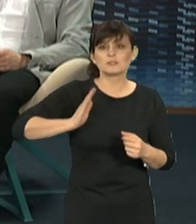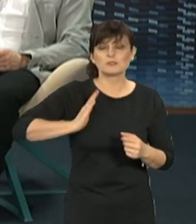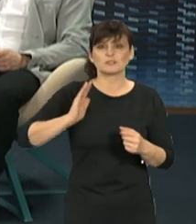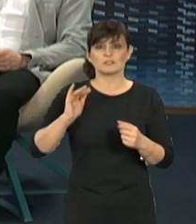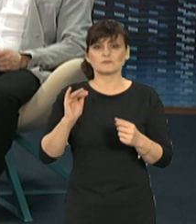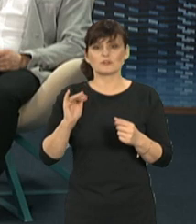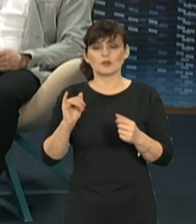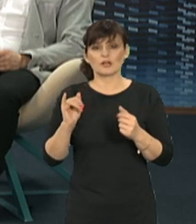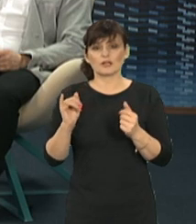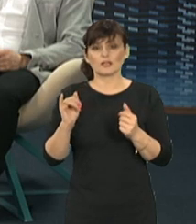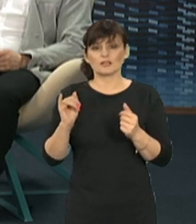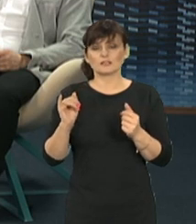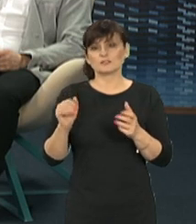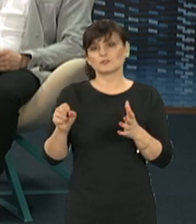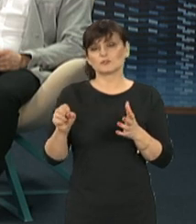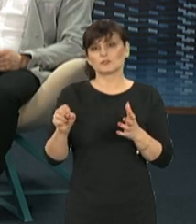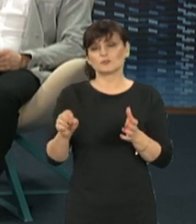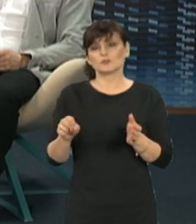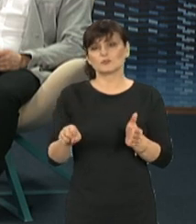w stosunku właśnie do,